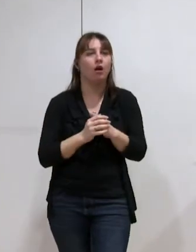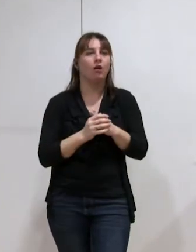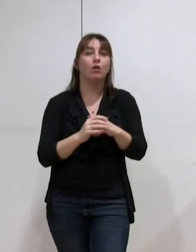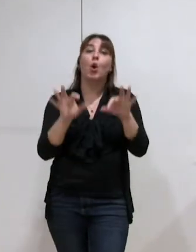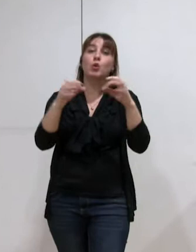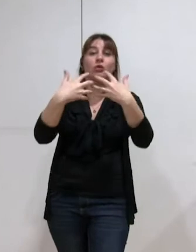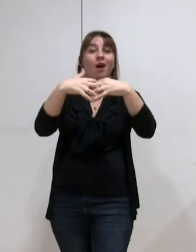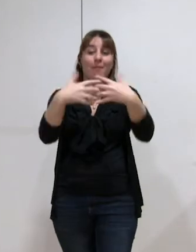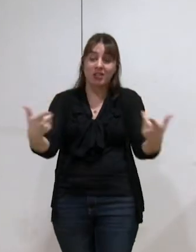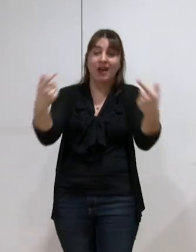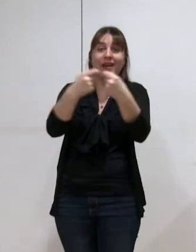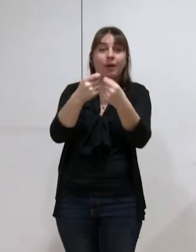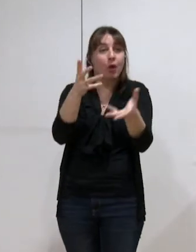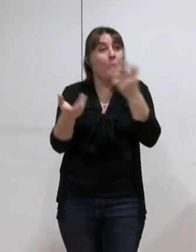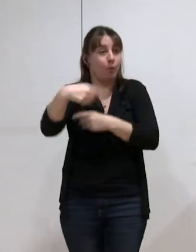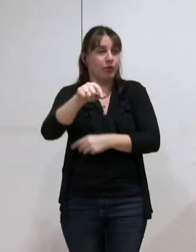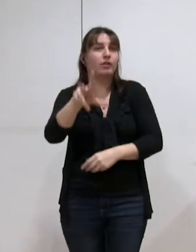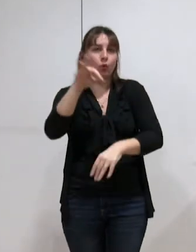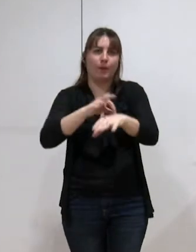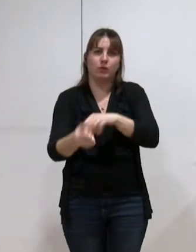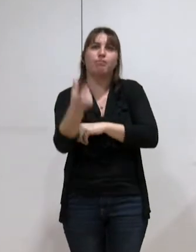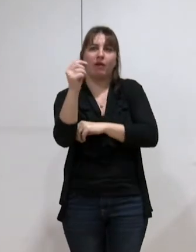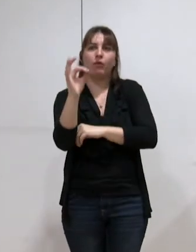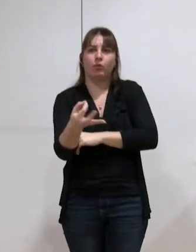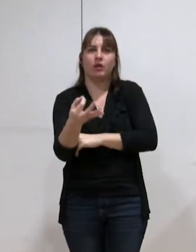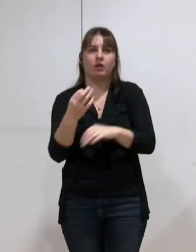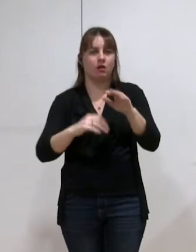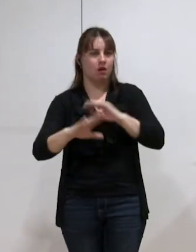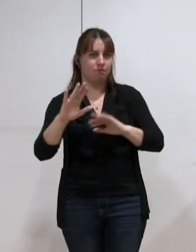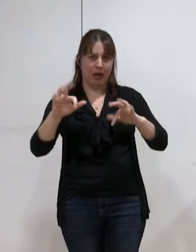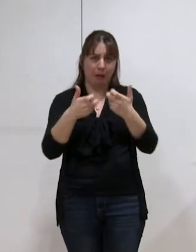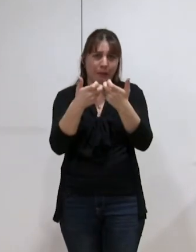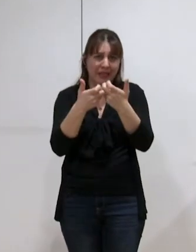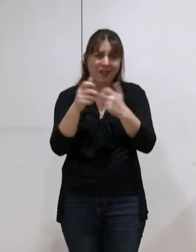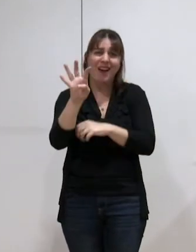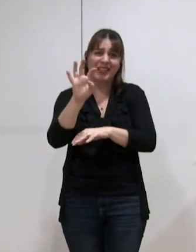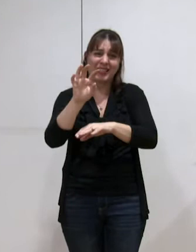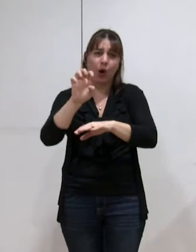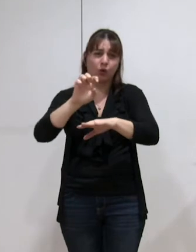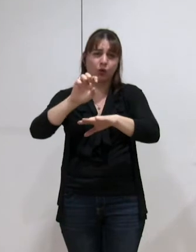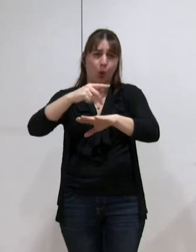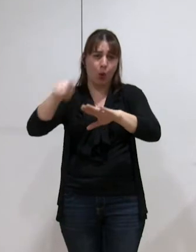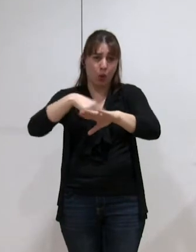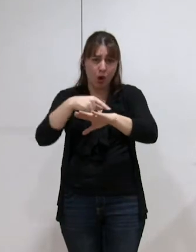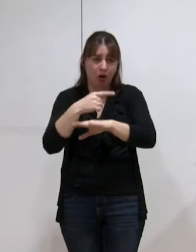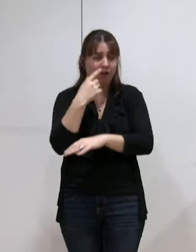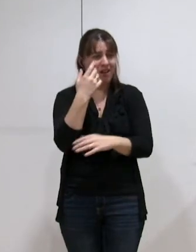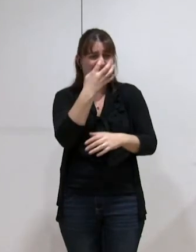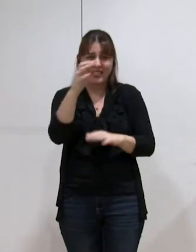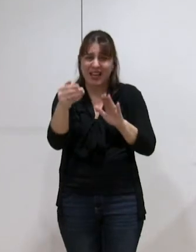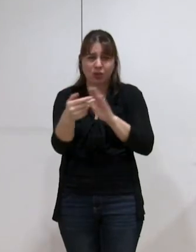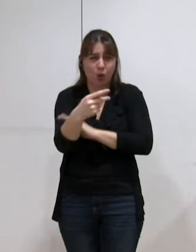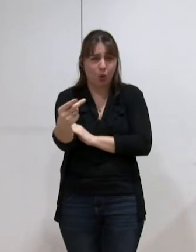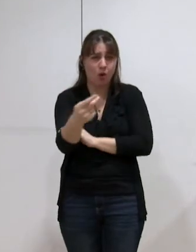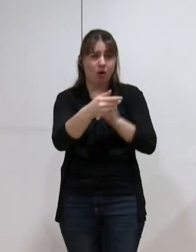une machine adaptée, vous le ferez peut-être en 3 minutes. Mais le coût, ce ne sera pas 40 euros de l'heure. Ce sera 400 euros, 600 euros, 1000